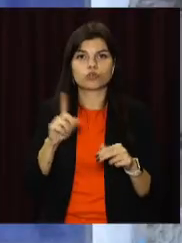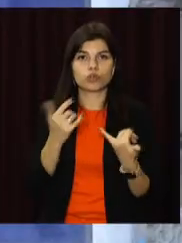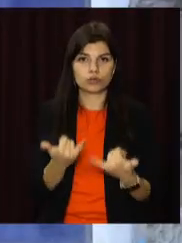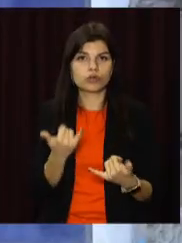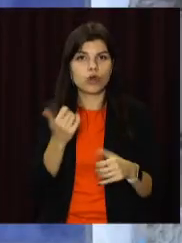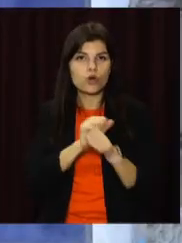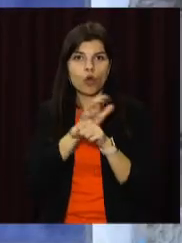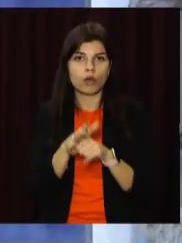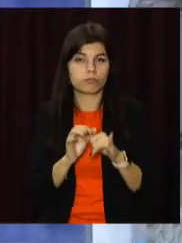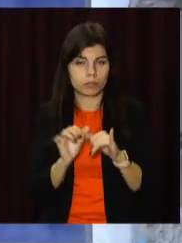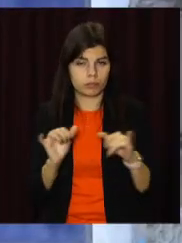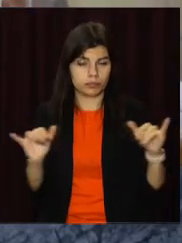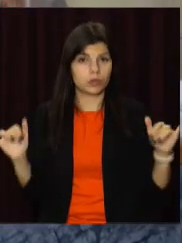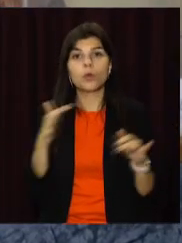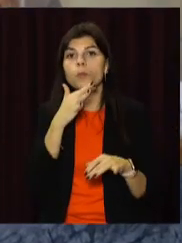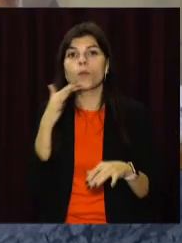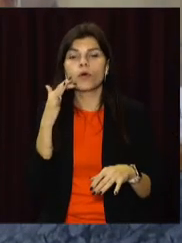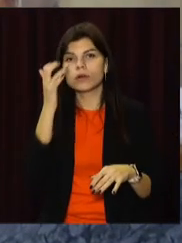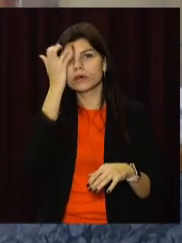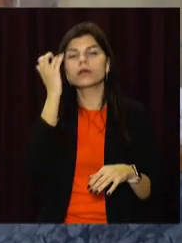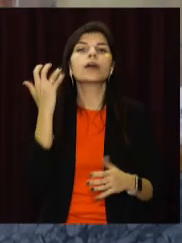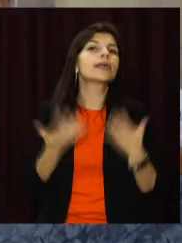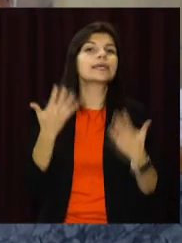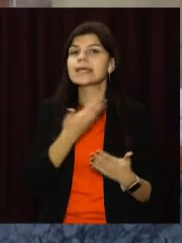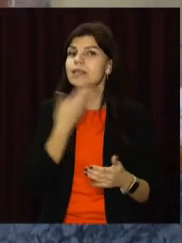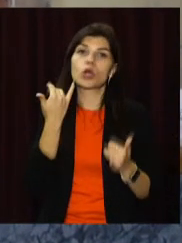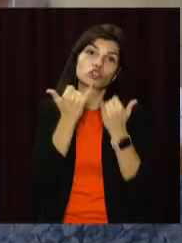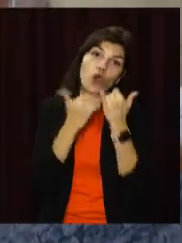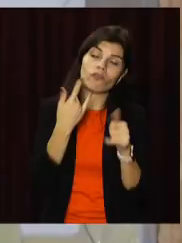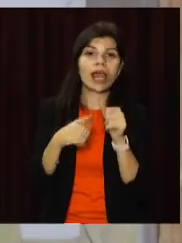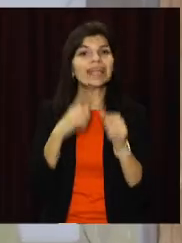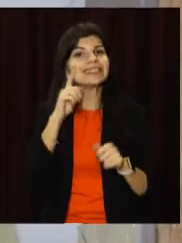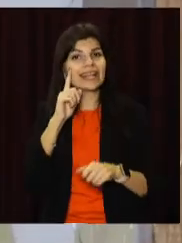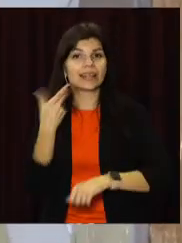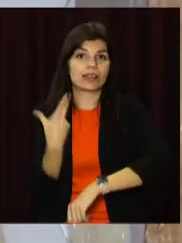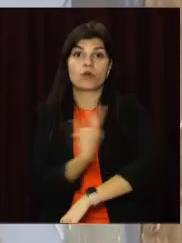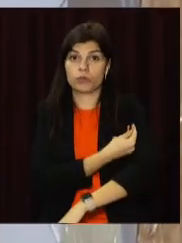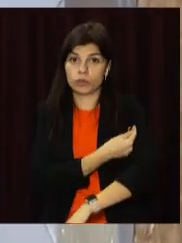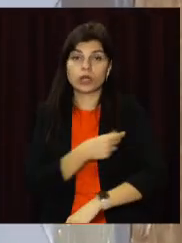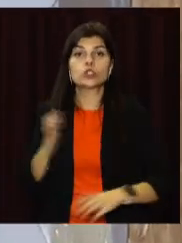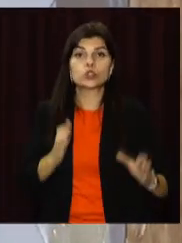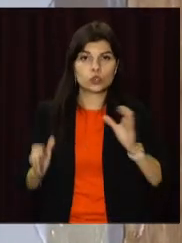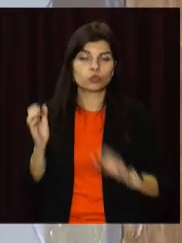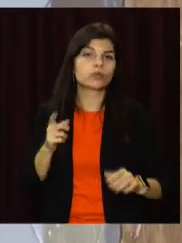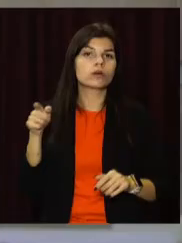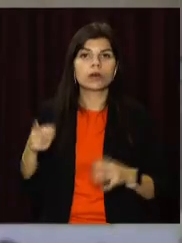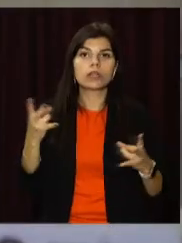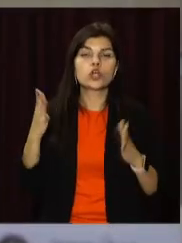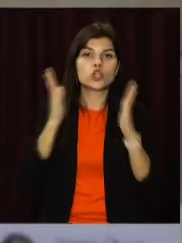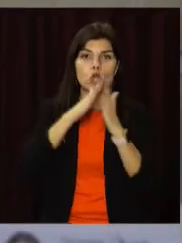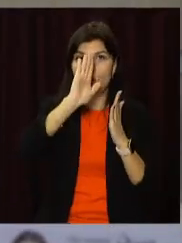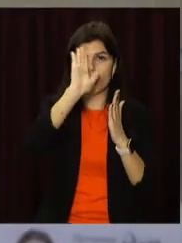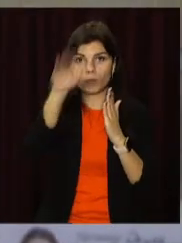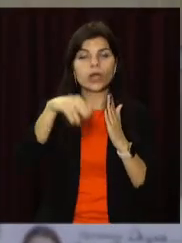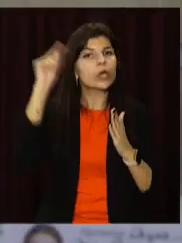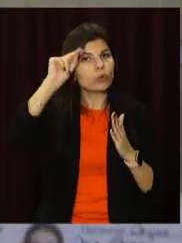коронавірусу в регіоні. Якщо немає жовтого або зеленого документу про щеплення, студенту доведеться їхати додому та навчатися